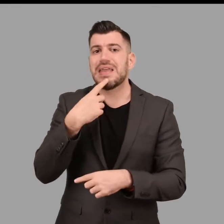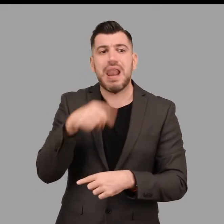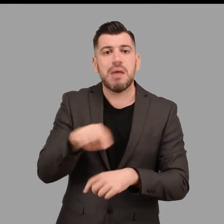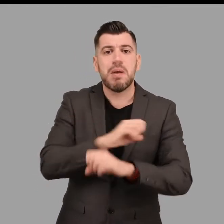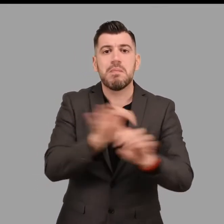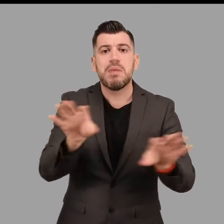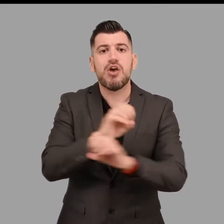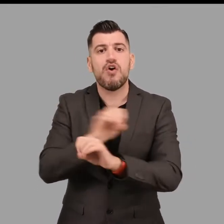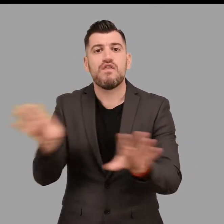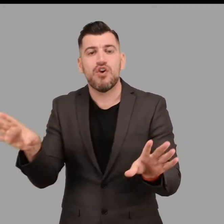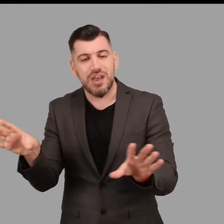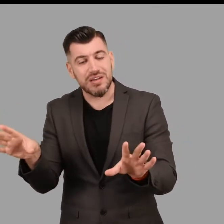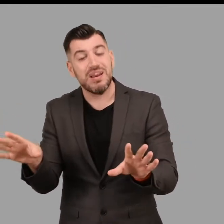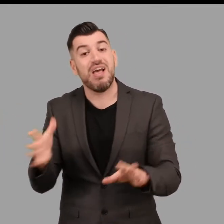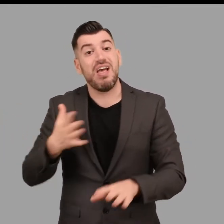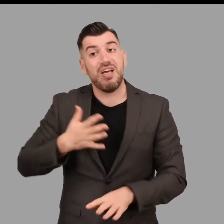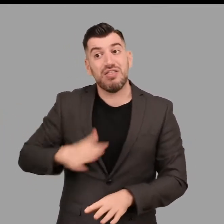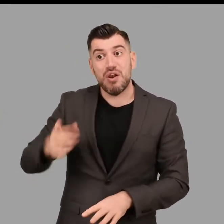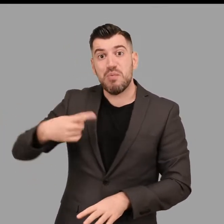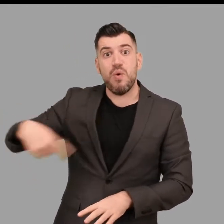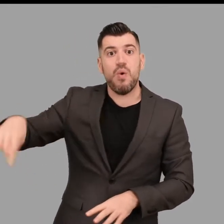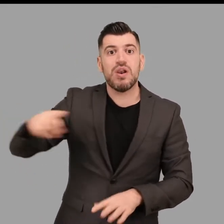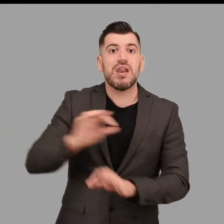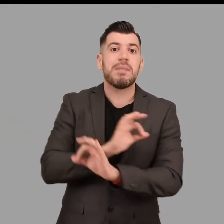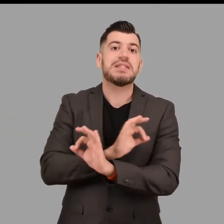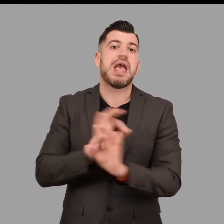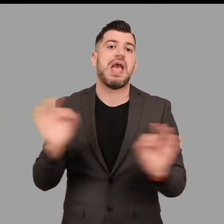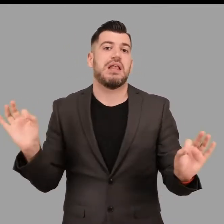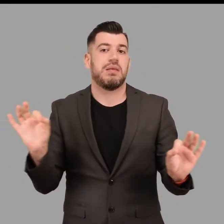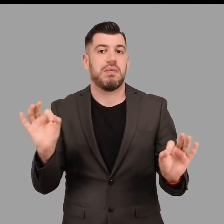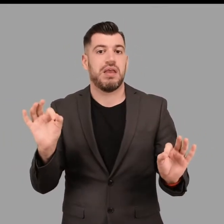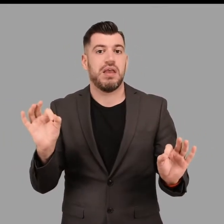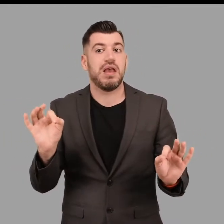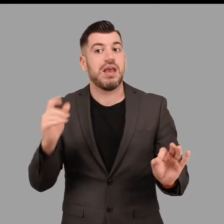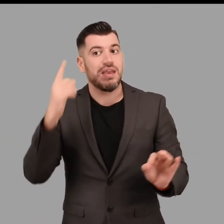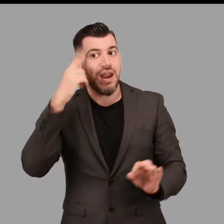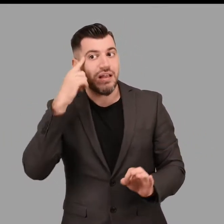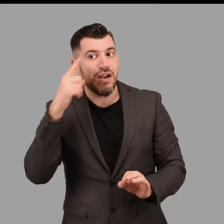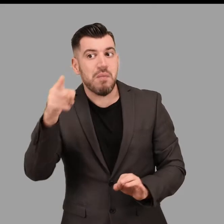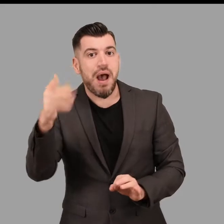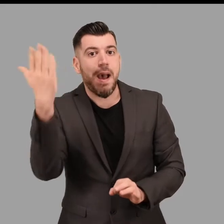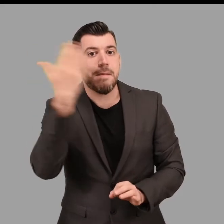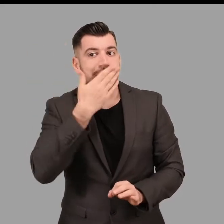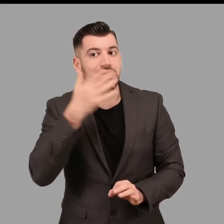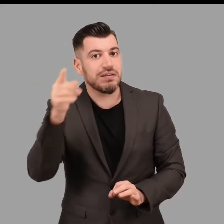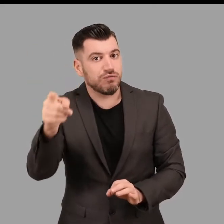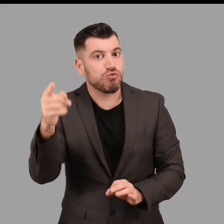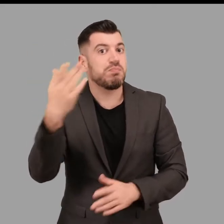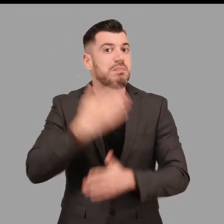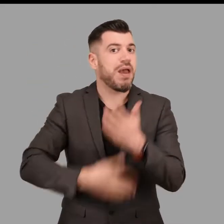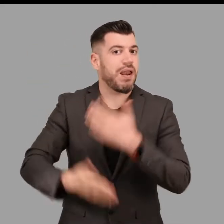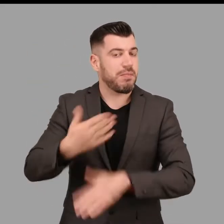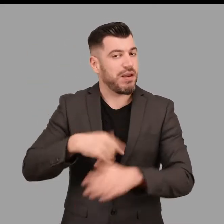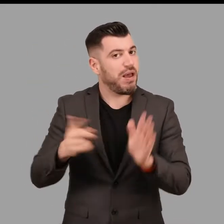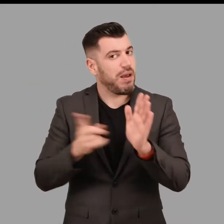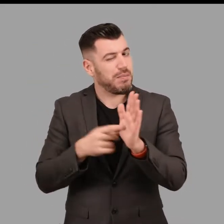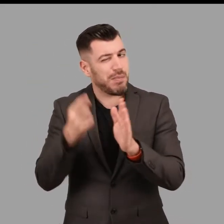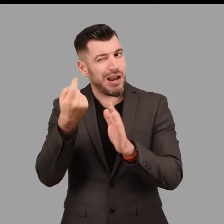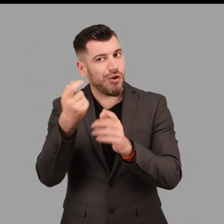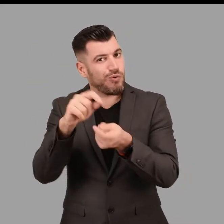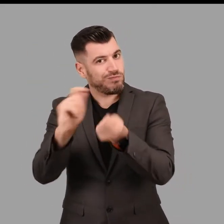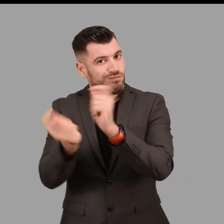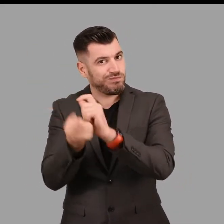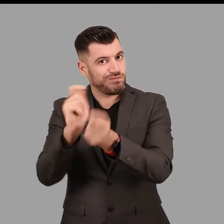θα επακολουθήσει, να υπάρχει ετοιμότητα από πλευράς μας για αναγνώριση της ιδιαιτερότητας της κάθε περίπτωσης και για ανάλογες